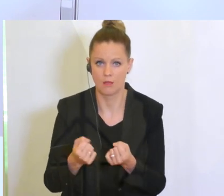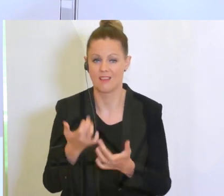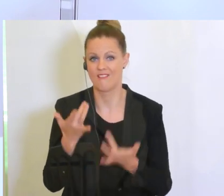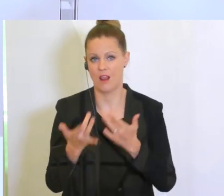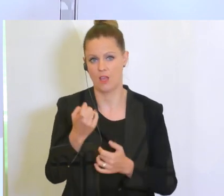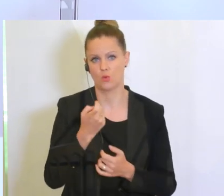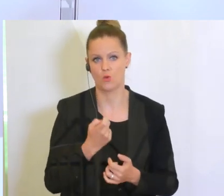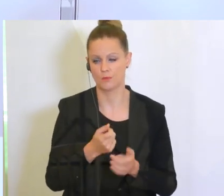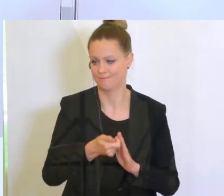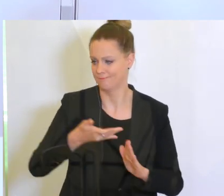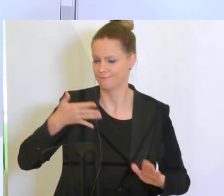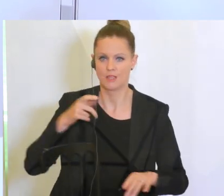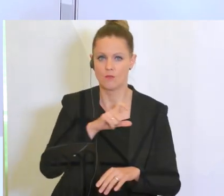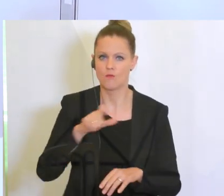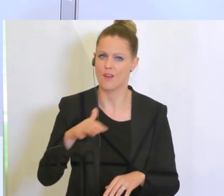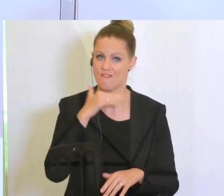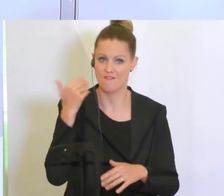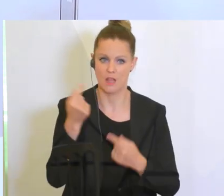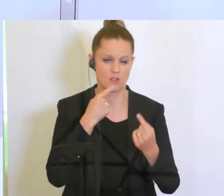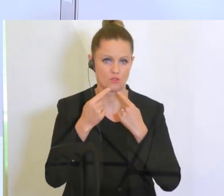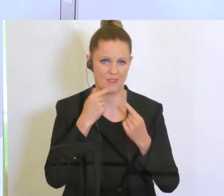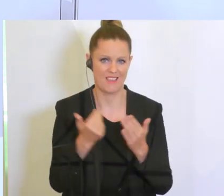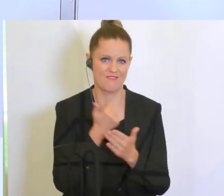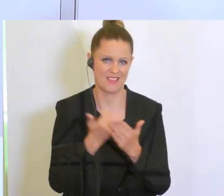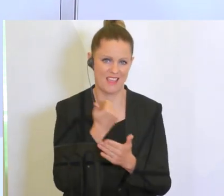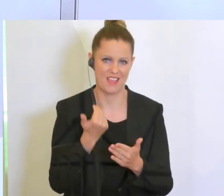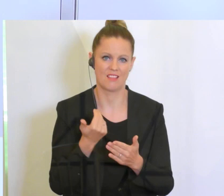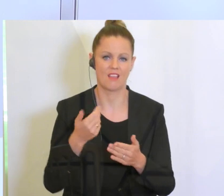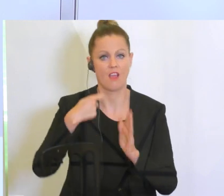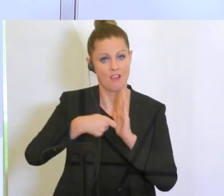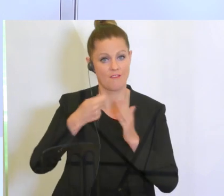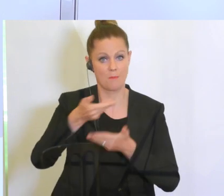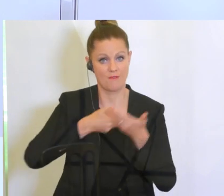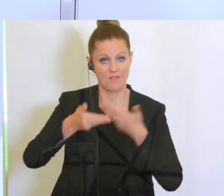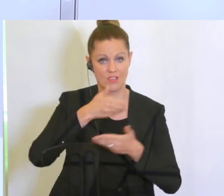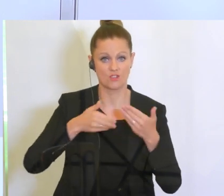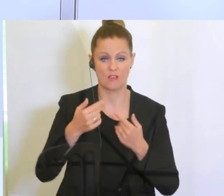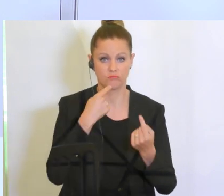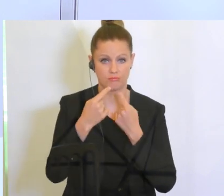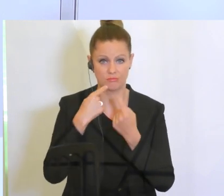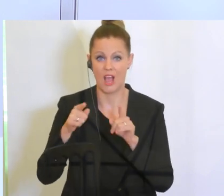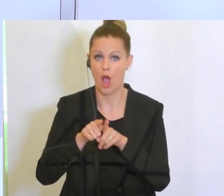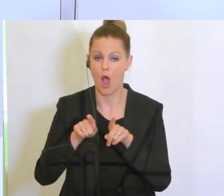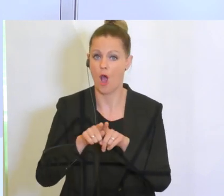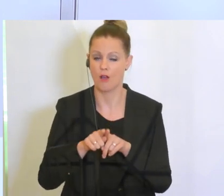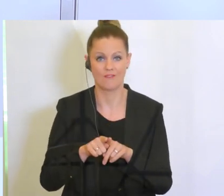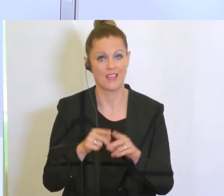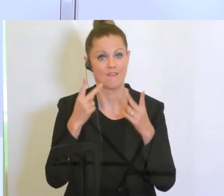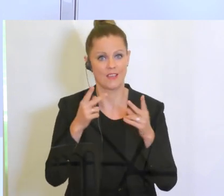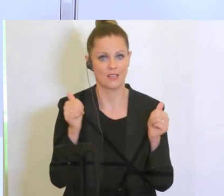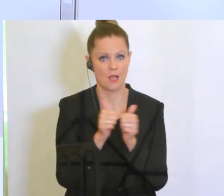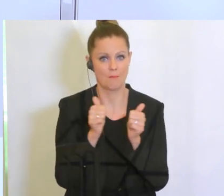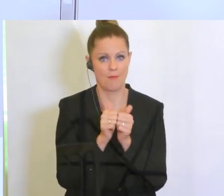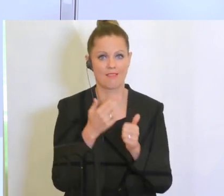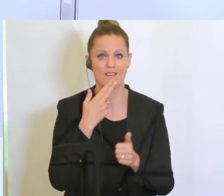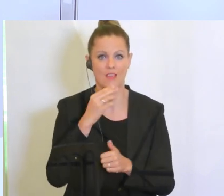haben in den letzten Wochen viele Gespräche mit Vertreterinnen und Vertretern der Filmwirtschaft geführt, auch mit dem ORF als wesentlichen Partner der